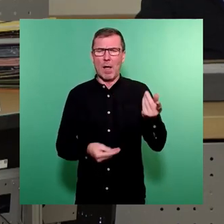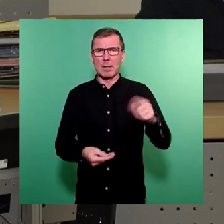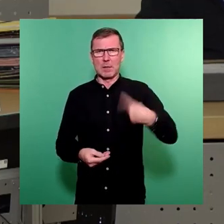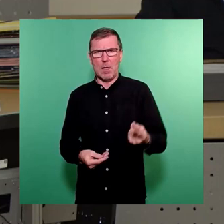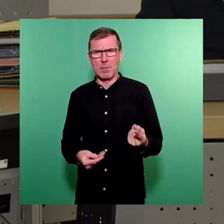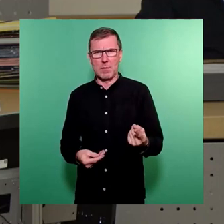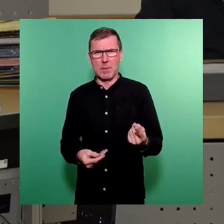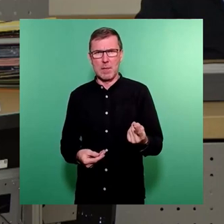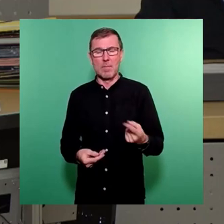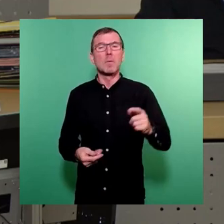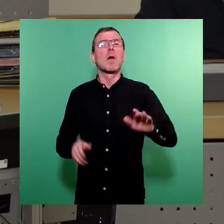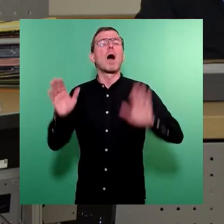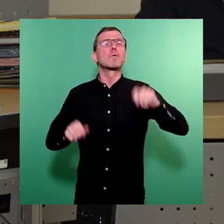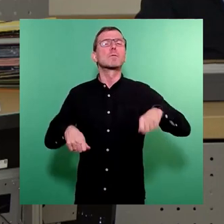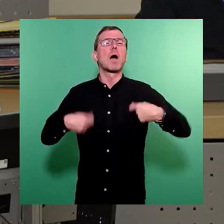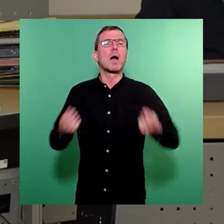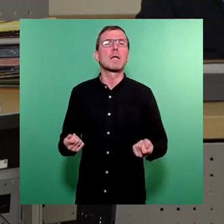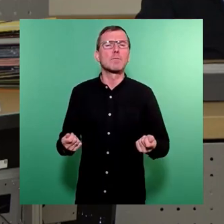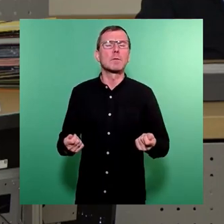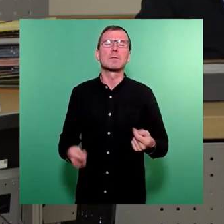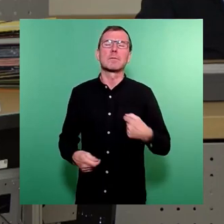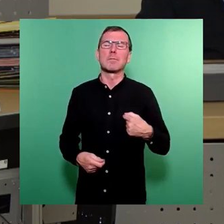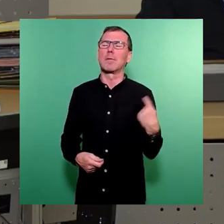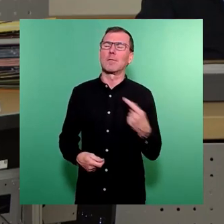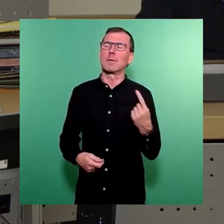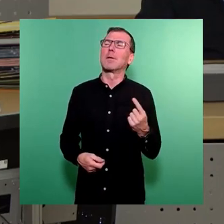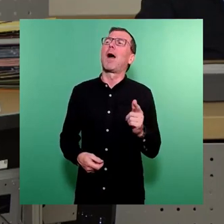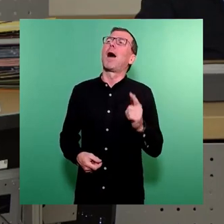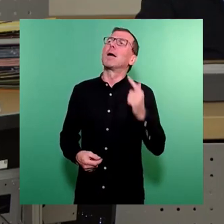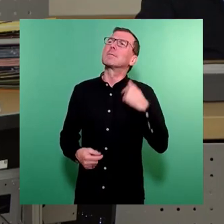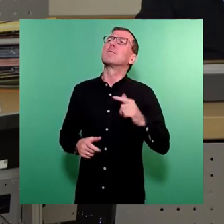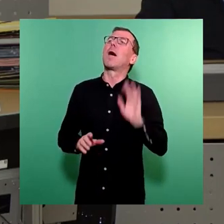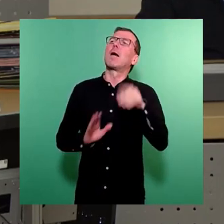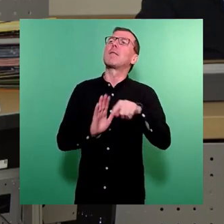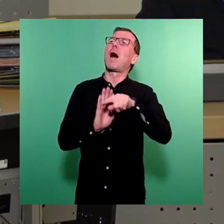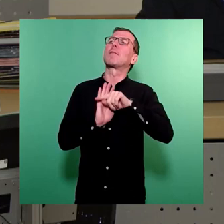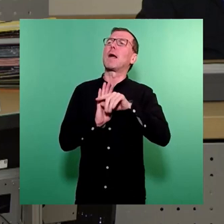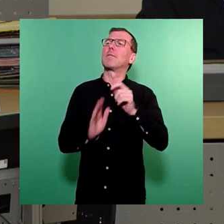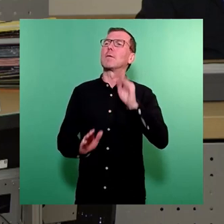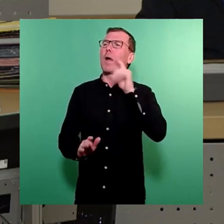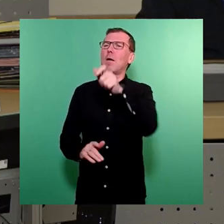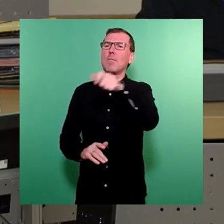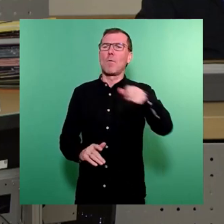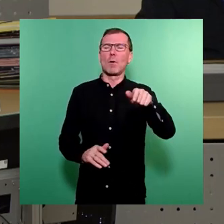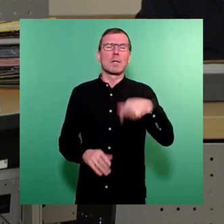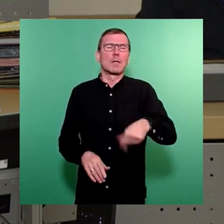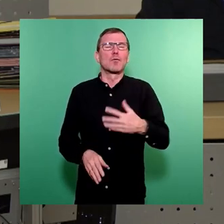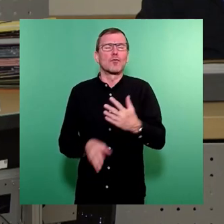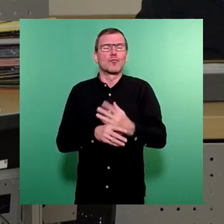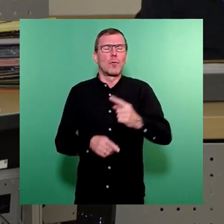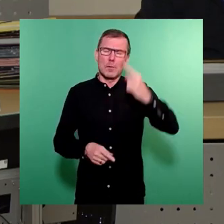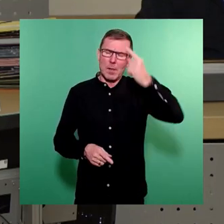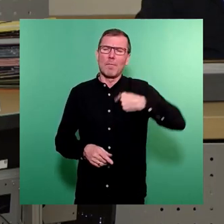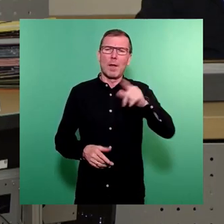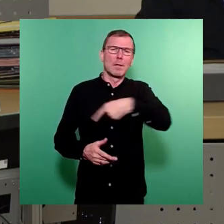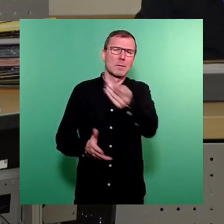Über das zu erwartende Abstimmungsergebnis sind wir uns zum leidigen Nachteil der einheimischen Bürger jetzt schon im Klaren. Auch